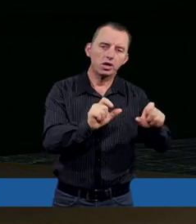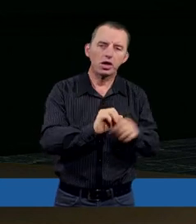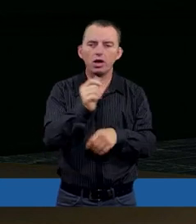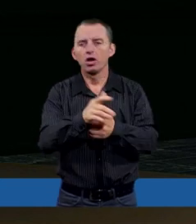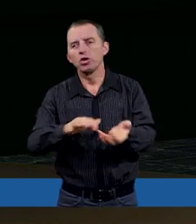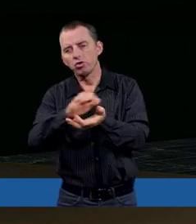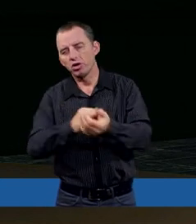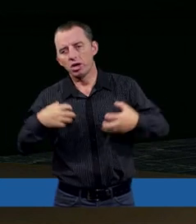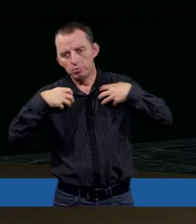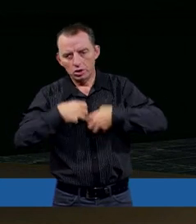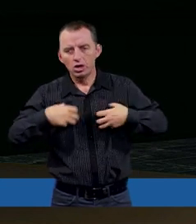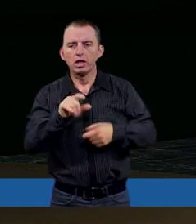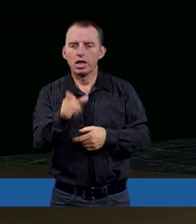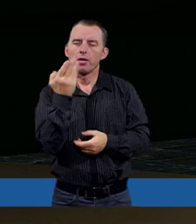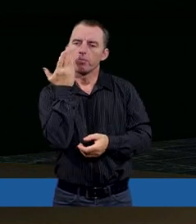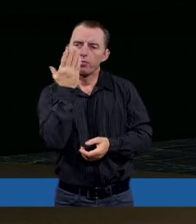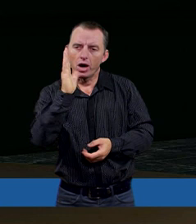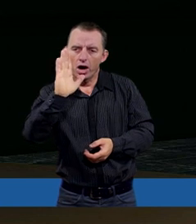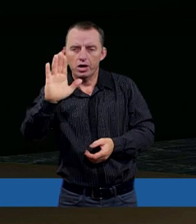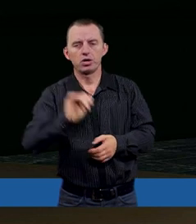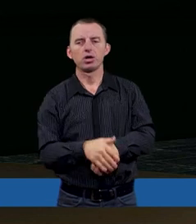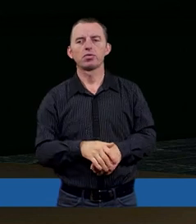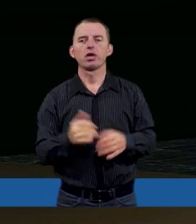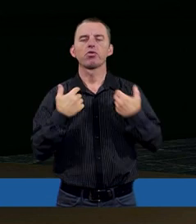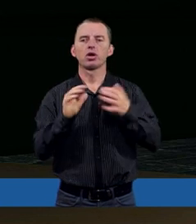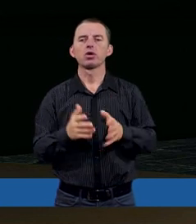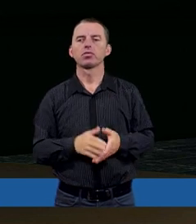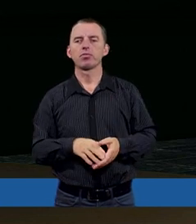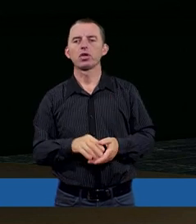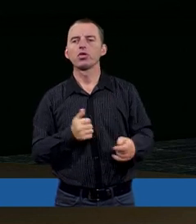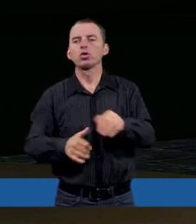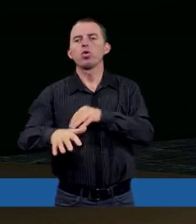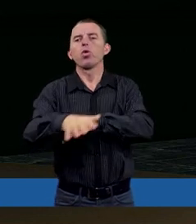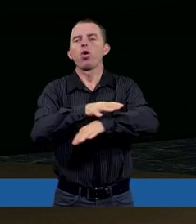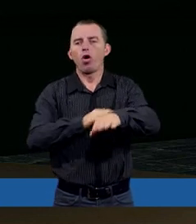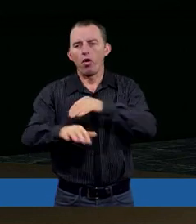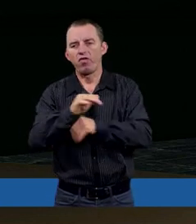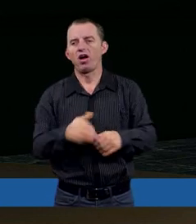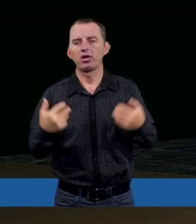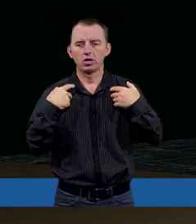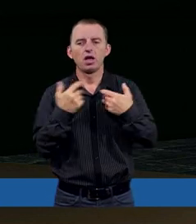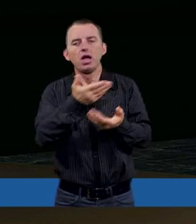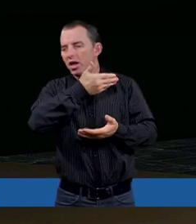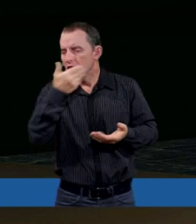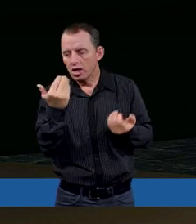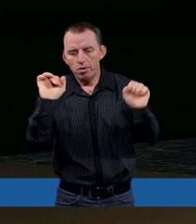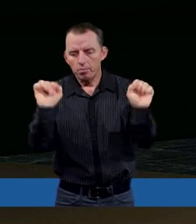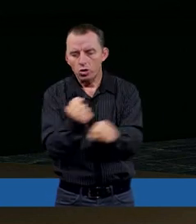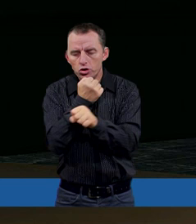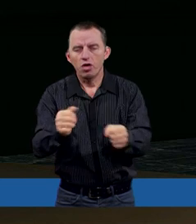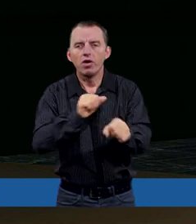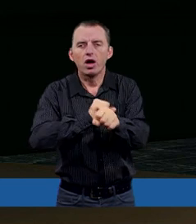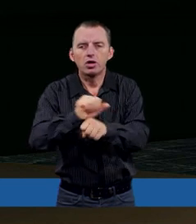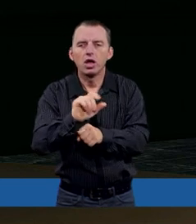świecie przyrody, a tym bardziej w świecie ludzkim. Proszę? Duchowym. Duchowym. Niemożliwe jest,